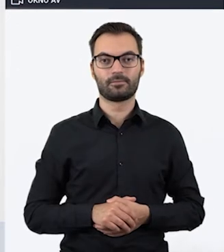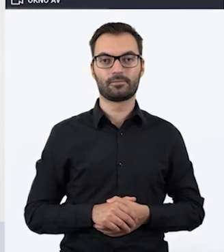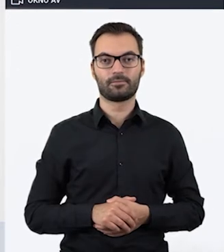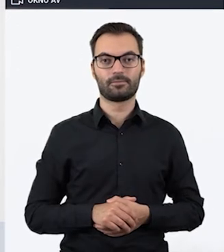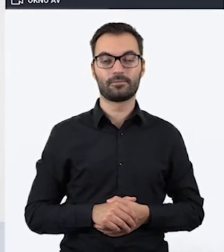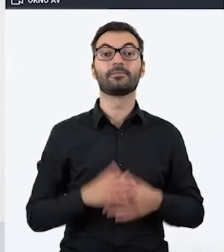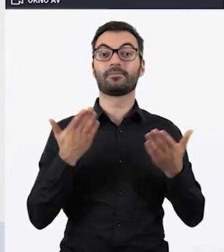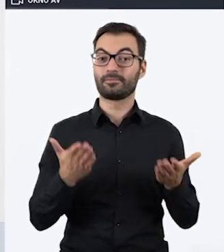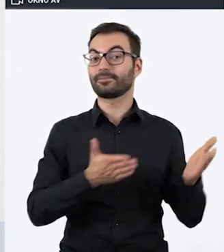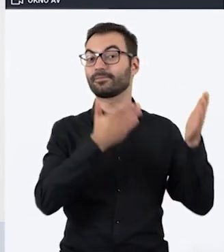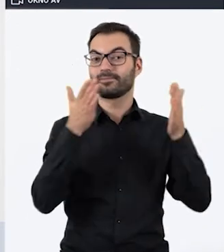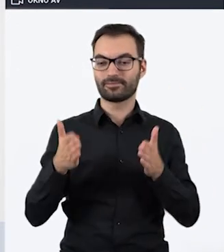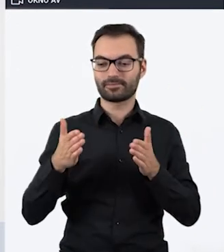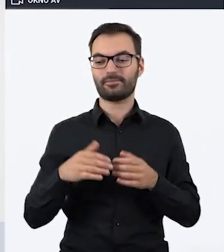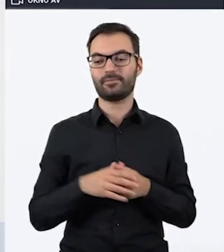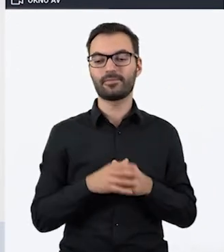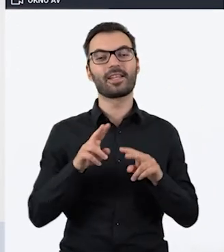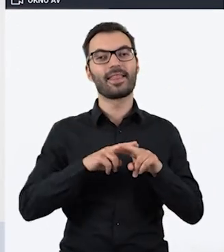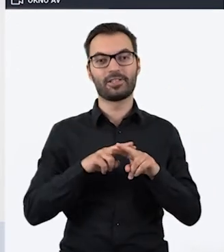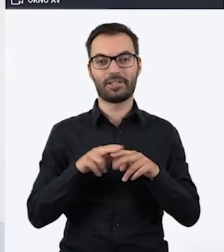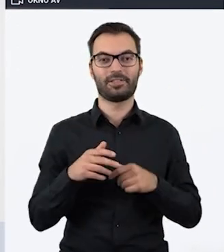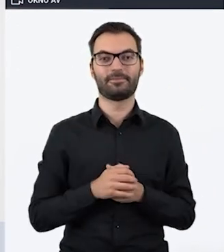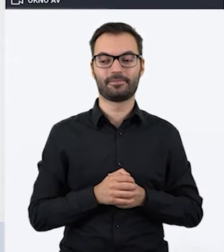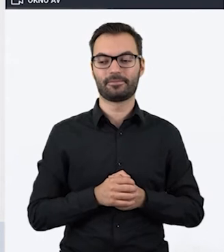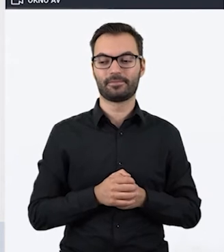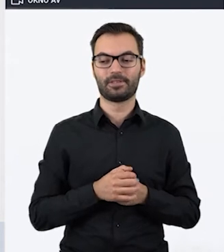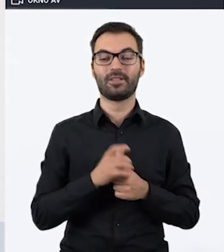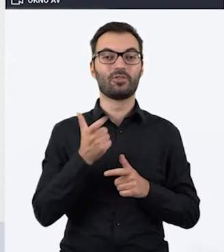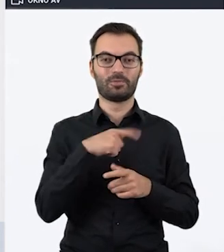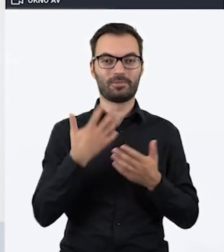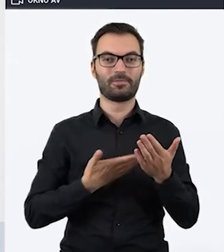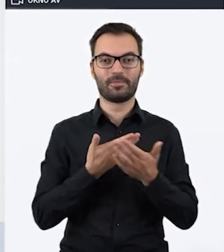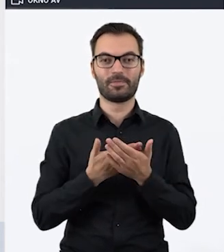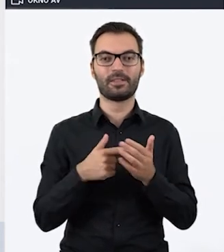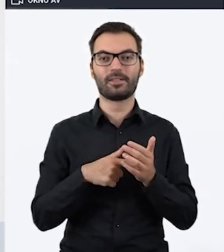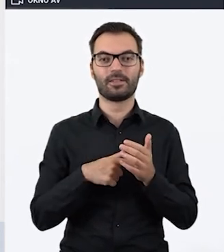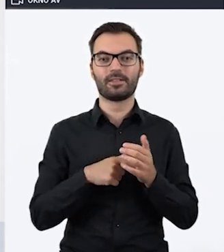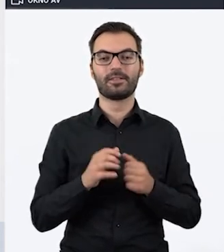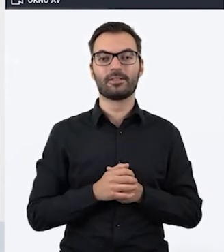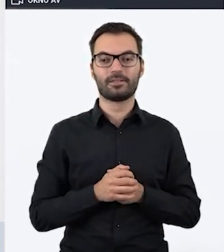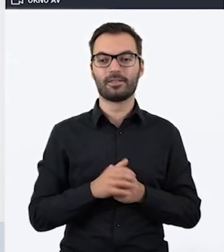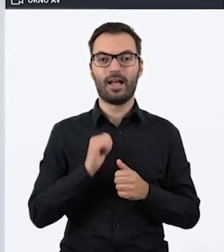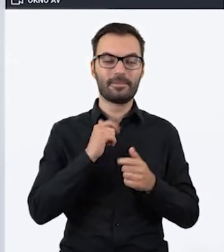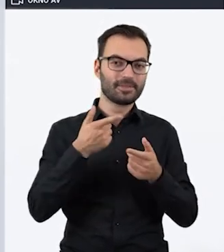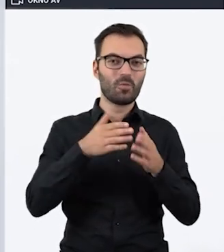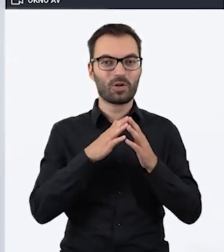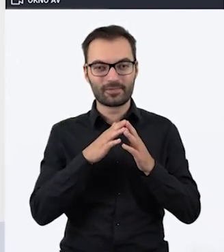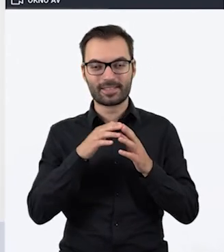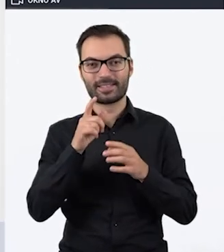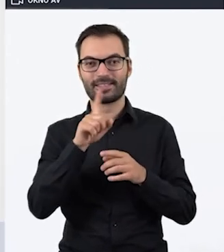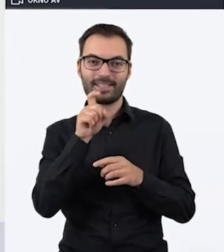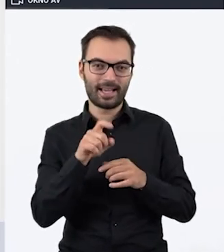Dobrze. I przejdziemy teraz do kolejnego narzędzia, jakie chcemy zaproponować, do sformułowania zagadek, do ukrywania.